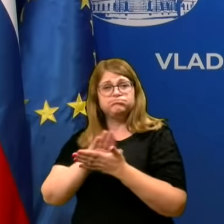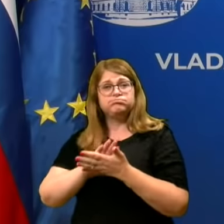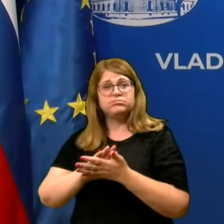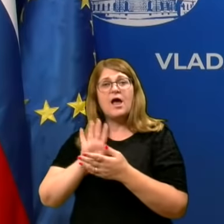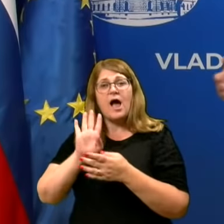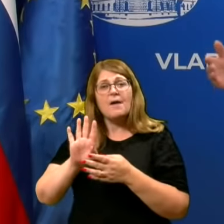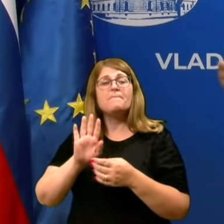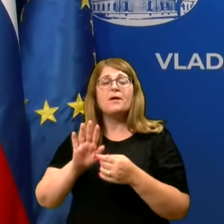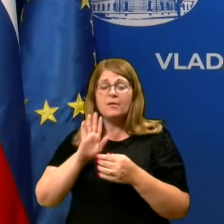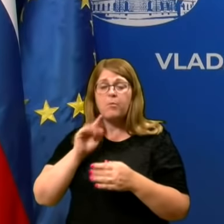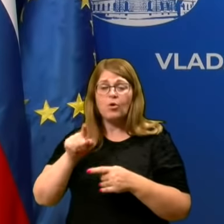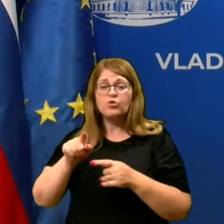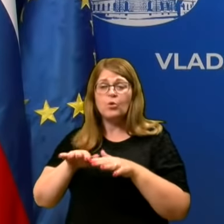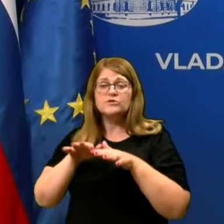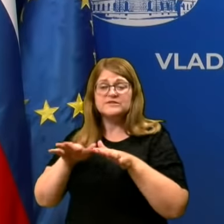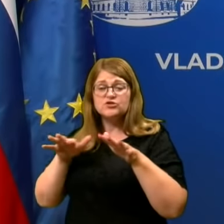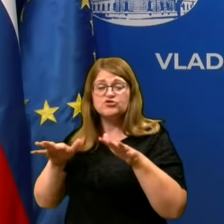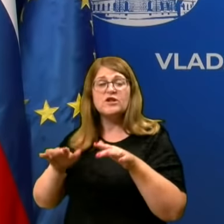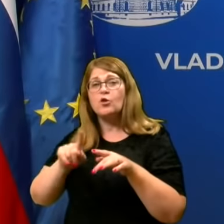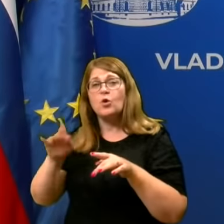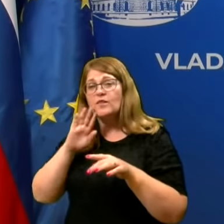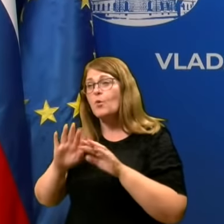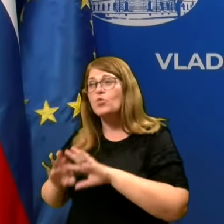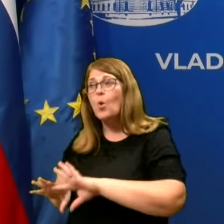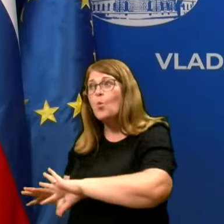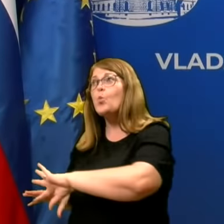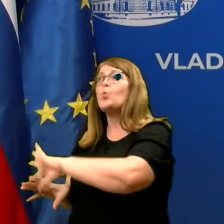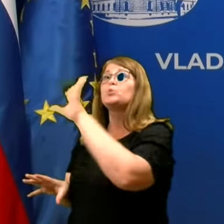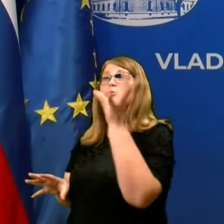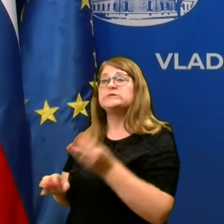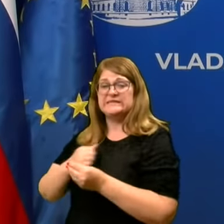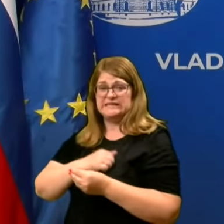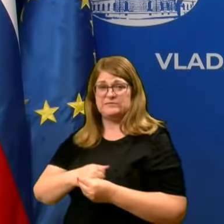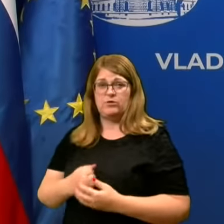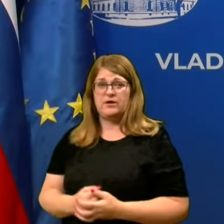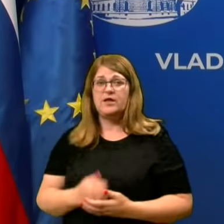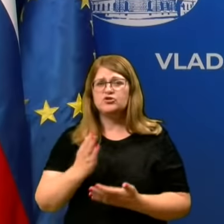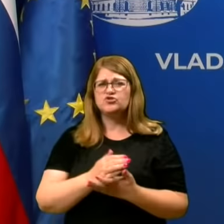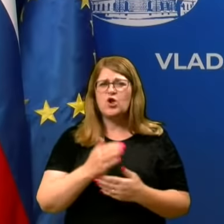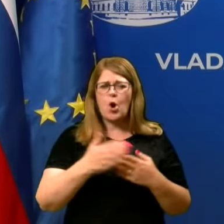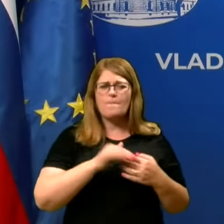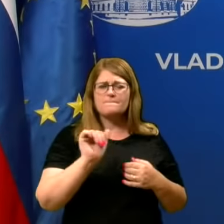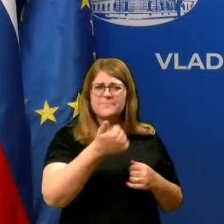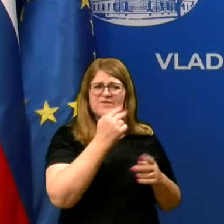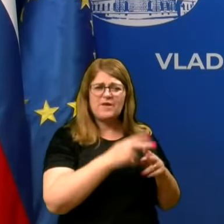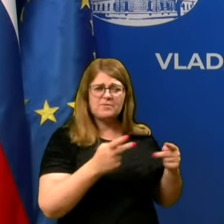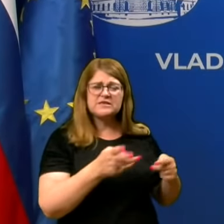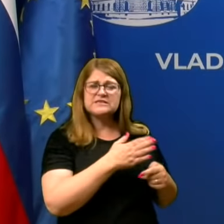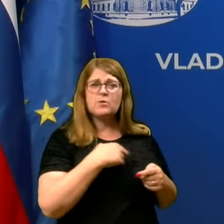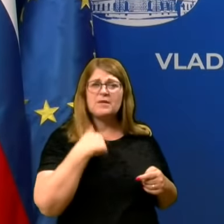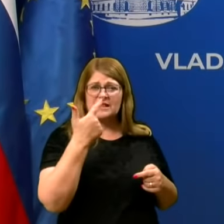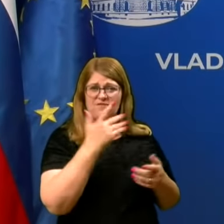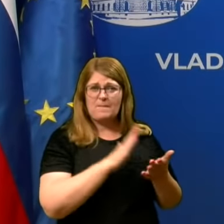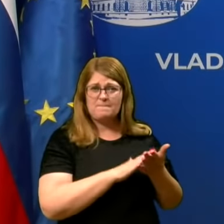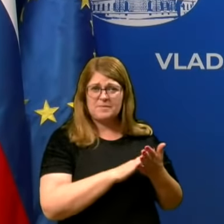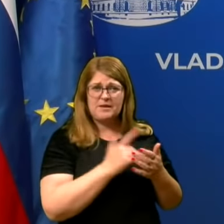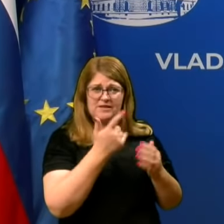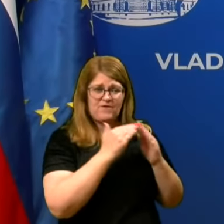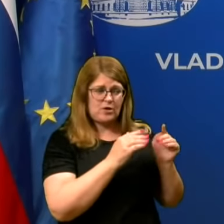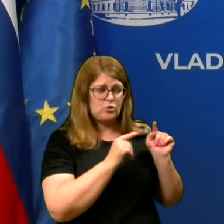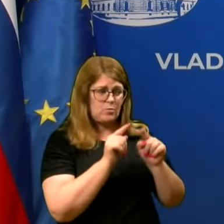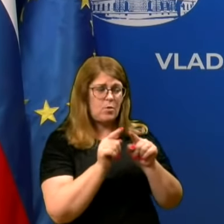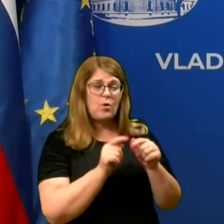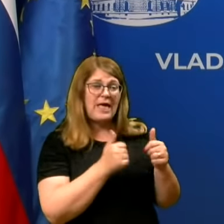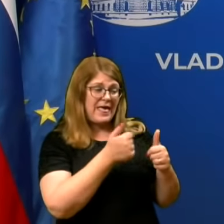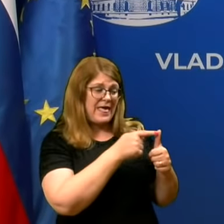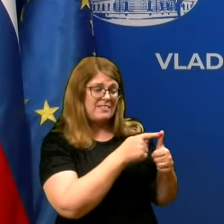po enem, tekom daljšega časovnega vdobe sicer. Imeli smo tudi že v prvi epidemiji dva taka primera, se pravi v dveh domovih, v